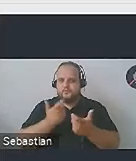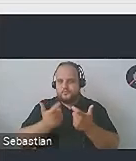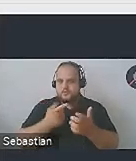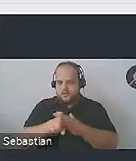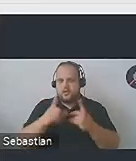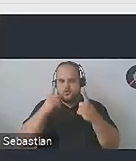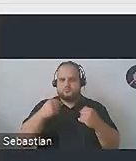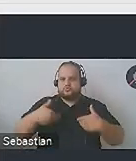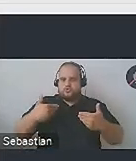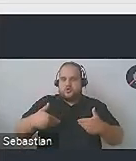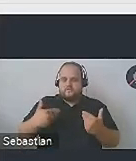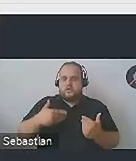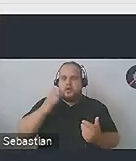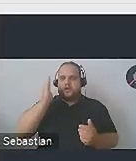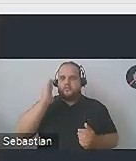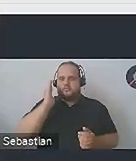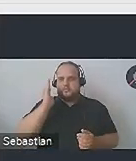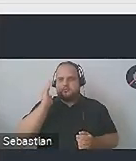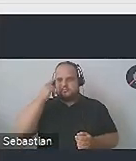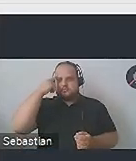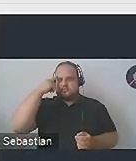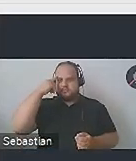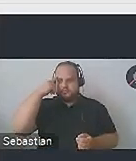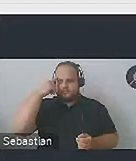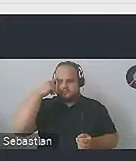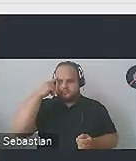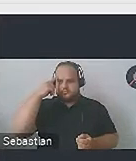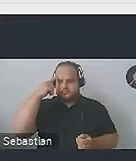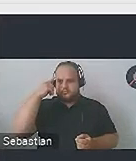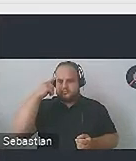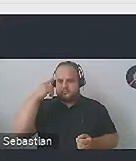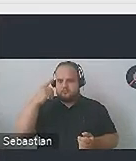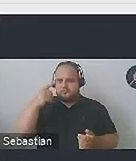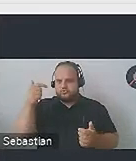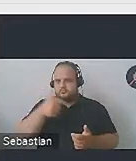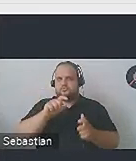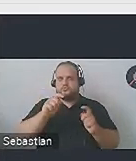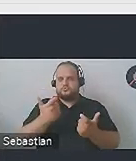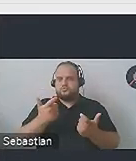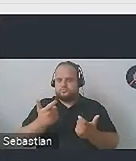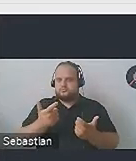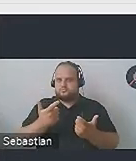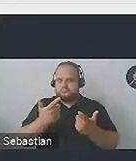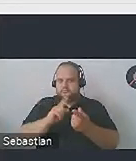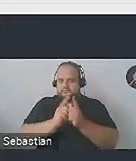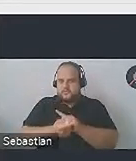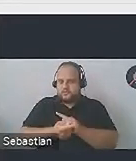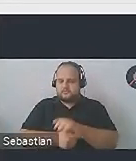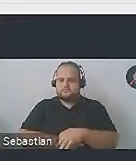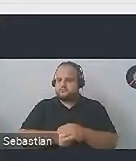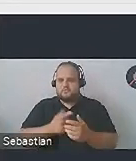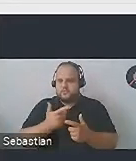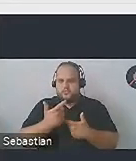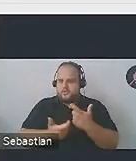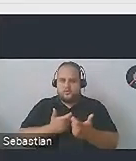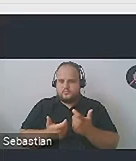zdrowych, a potem, o kurczę, są ci niepełnosprawni i trzeba coś udostępnić. Tak już nie robimy, bo to jest, no